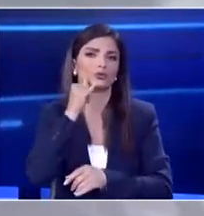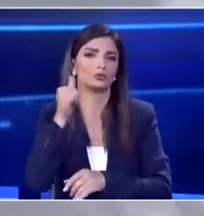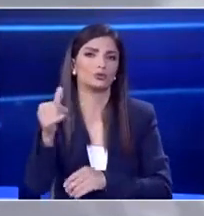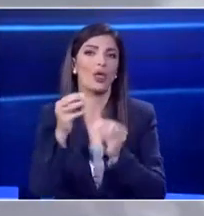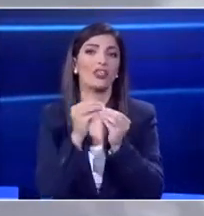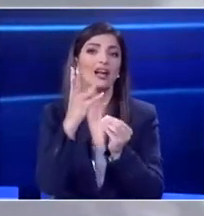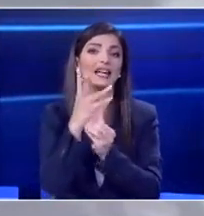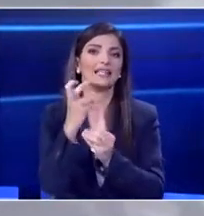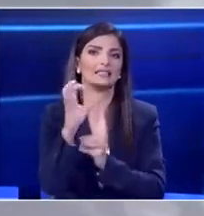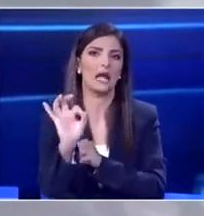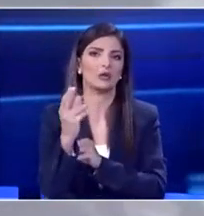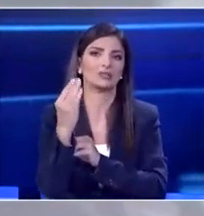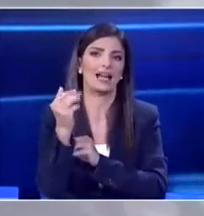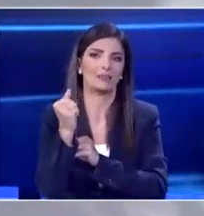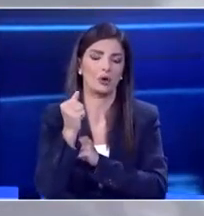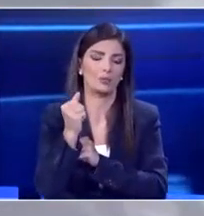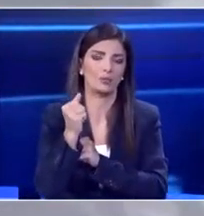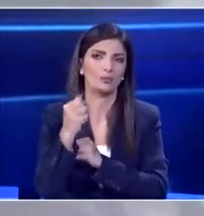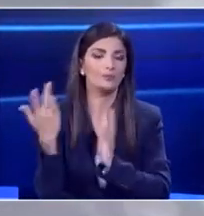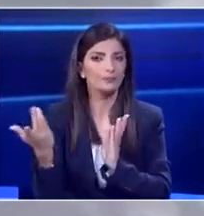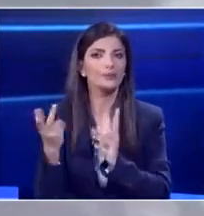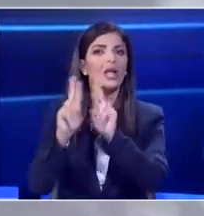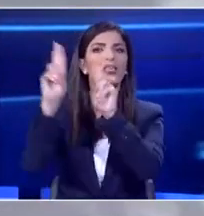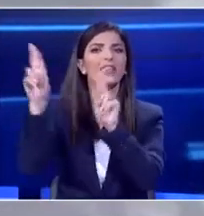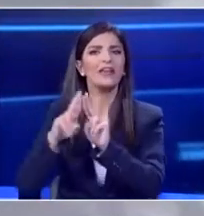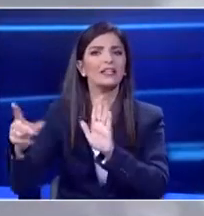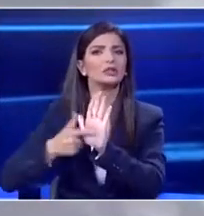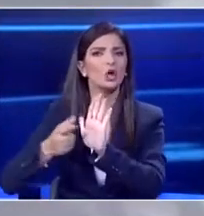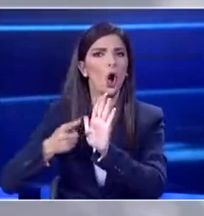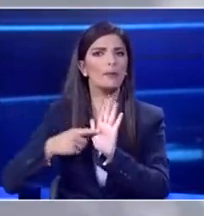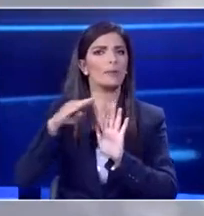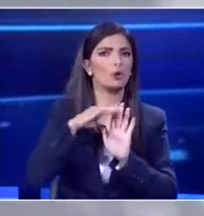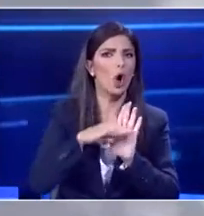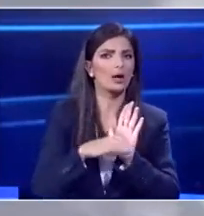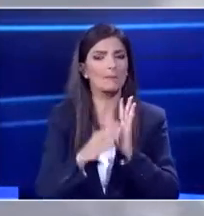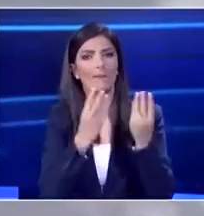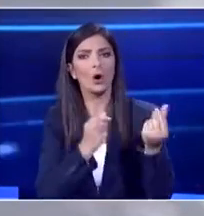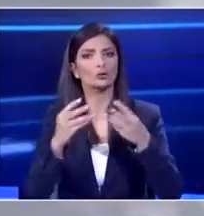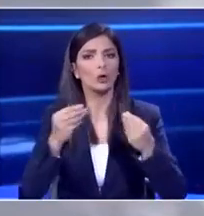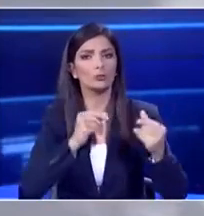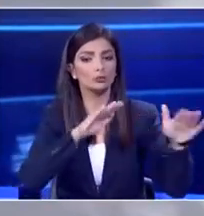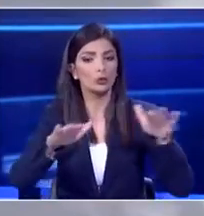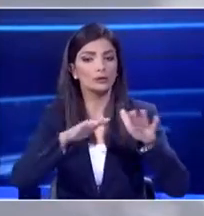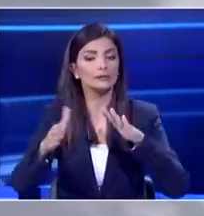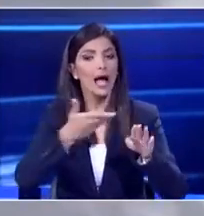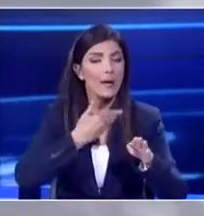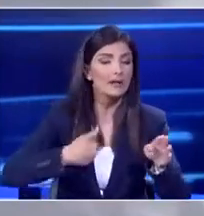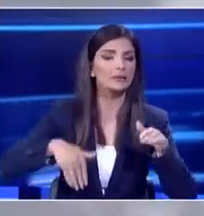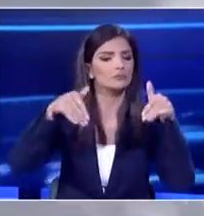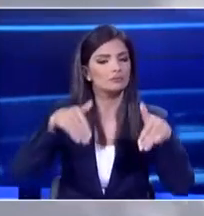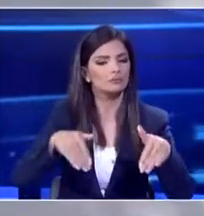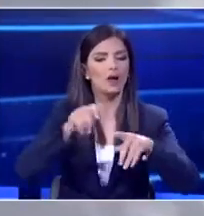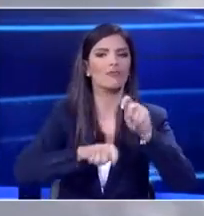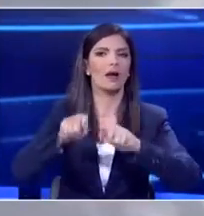ενεργοποιηθεί τα πρωτόκολλα ήδη οι αρμόδοι του Υπουργείου Υγείας ξεκίνησαν να έχουν επικοινωνία με τις